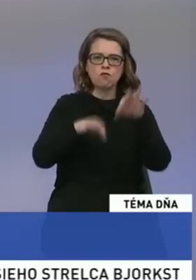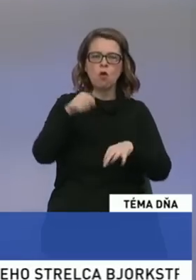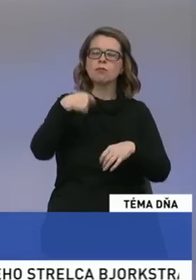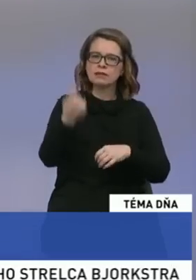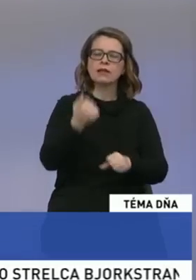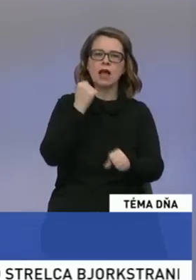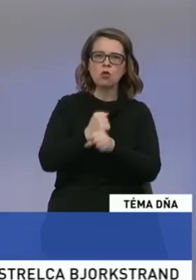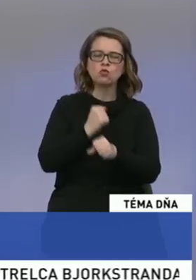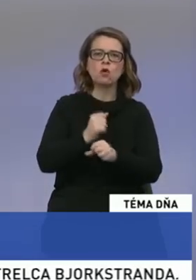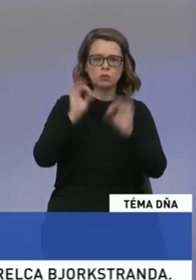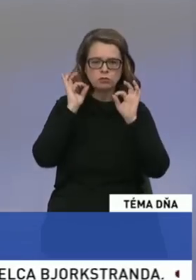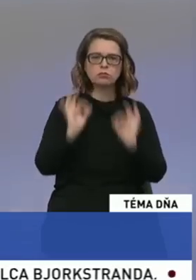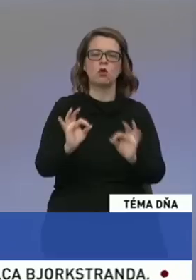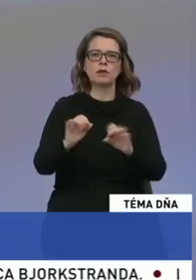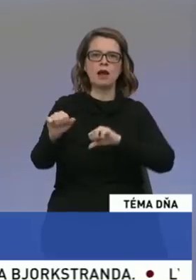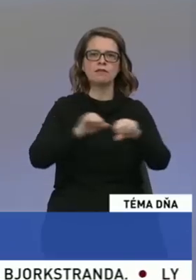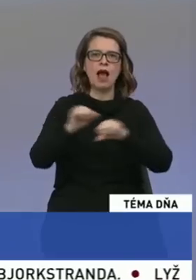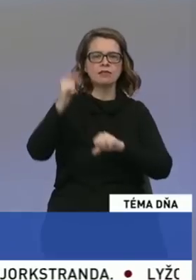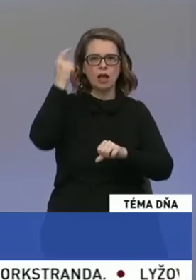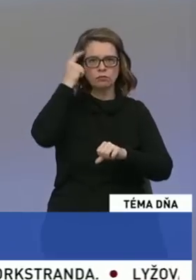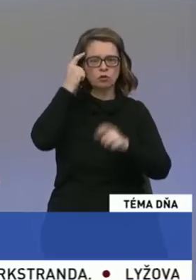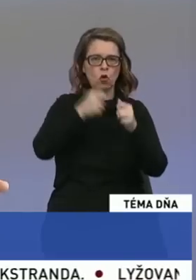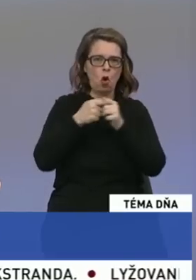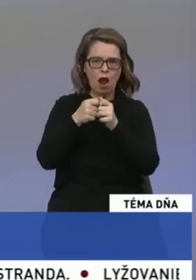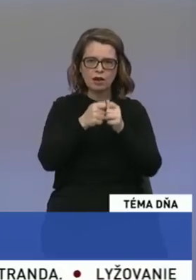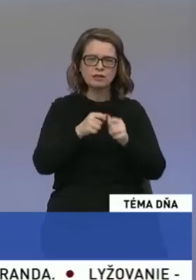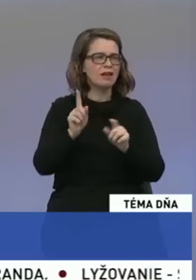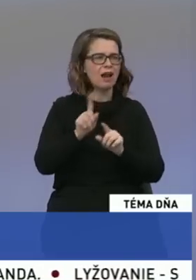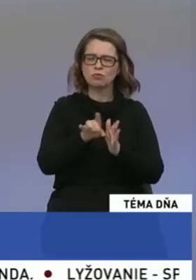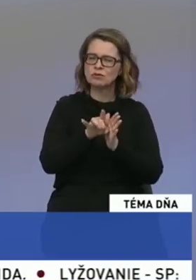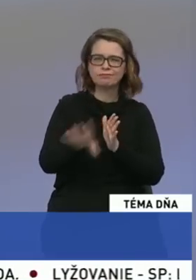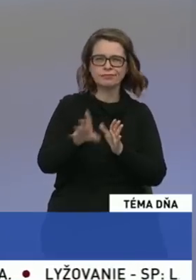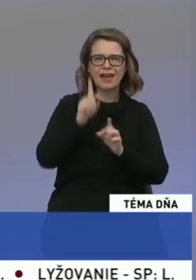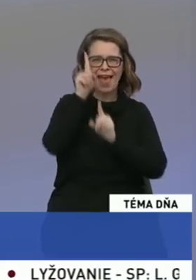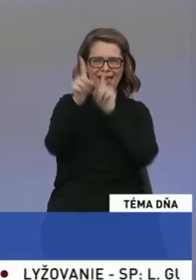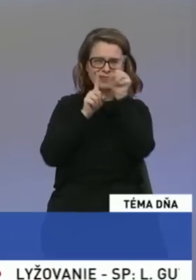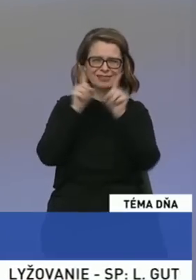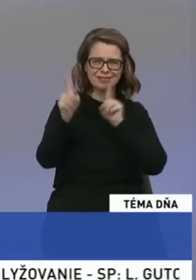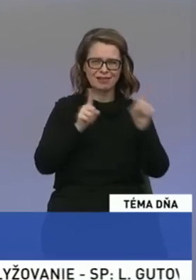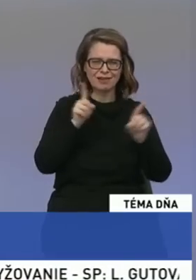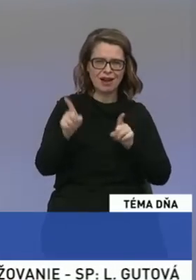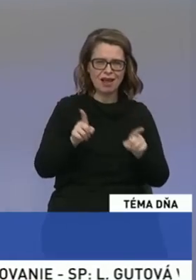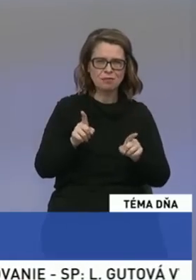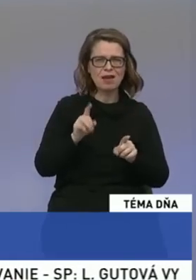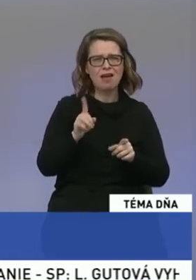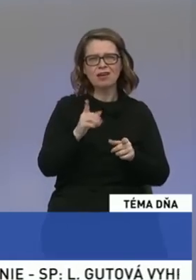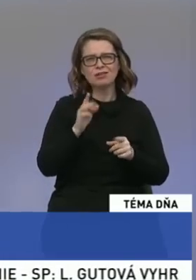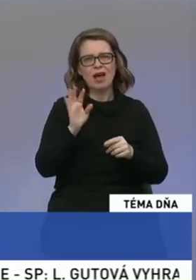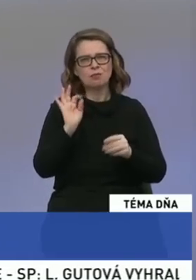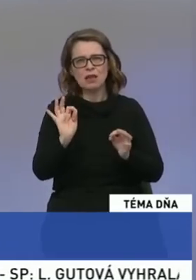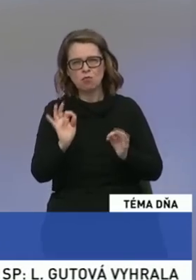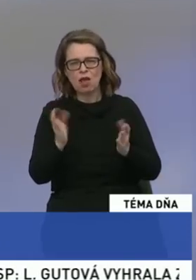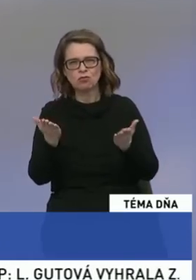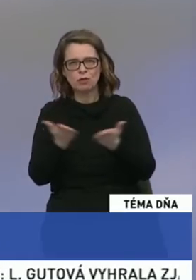rozumnú koalíciu. Samozrejme, treba sa vyhnúť extrémom, ktoré by mohli ohroziť jednak spoluprácu, ale ktoré by mohli